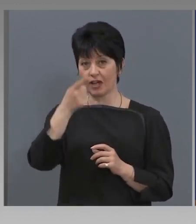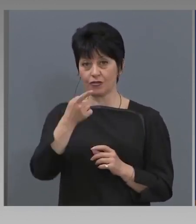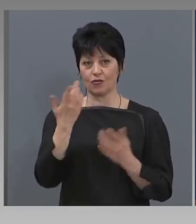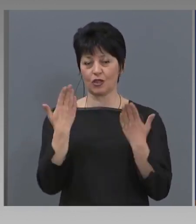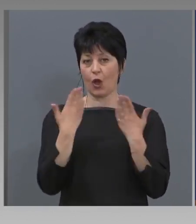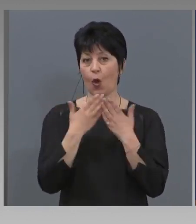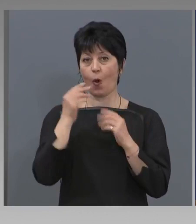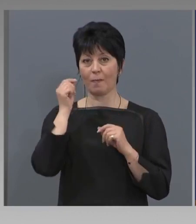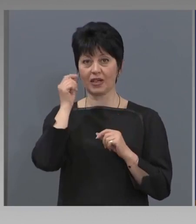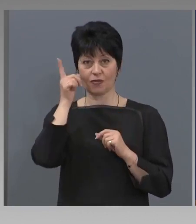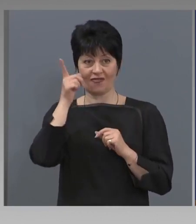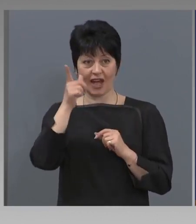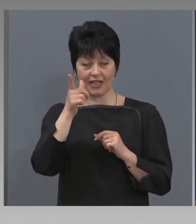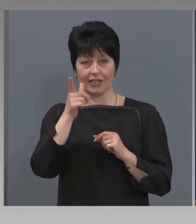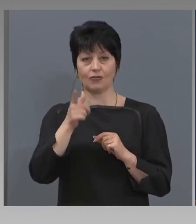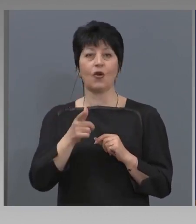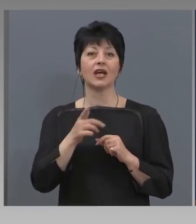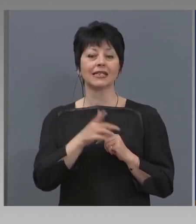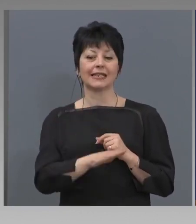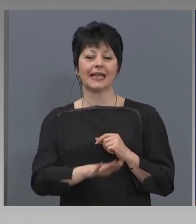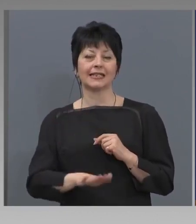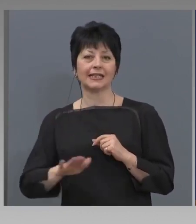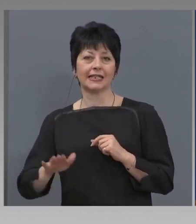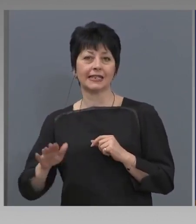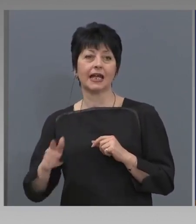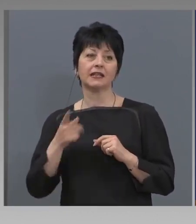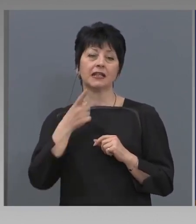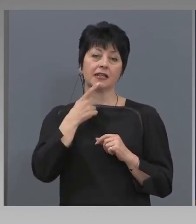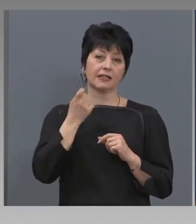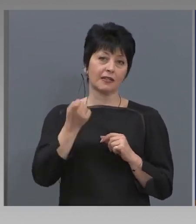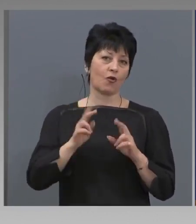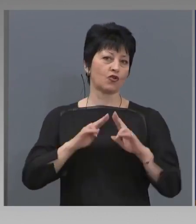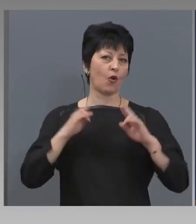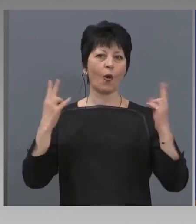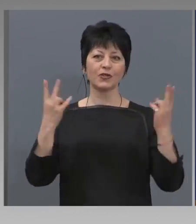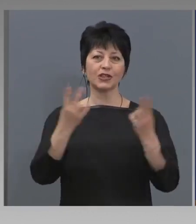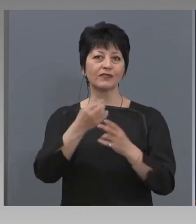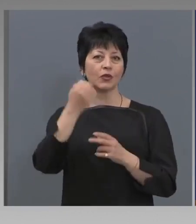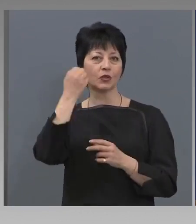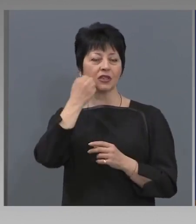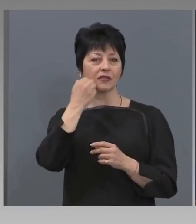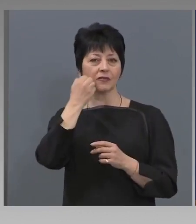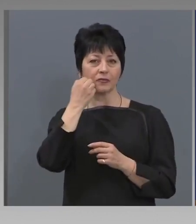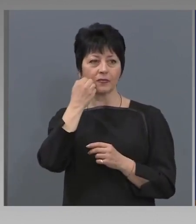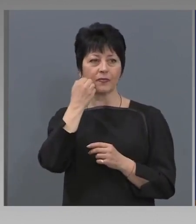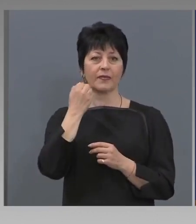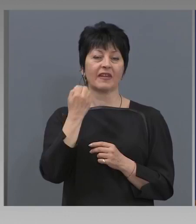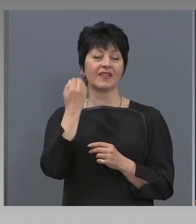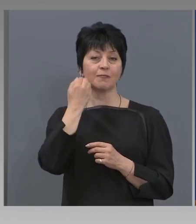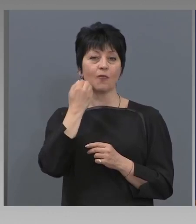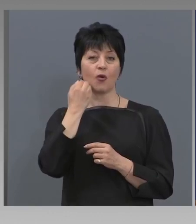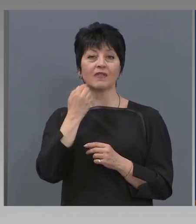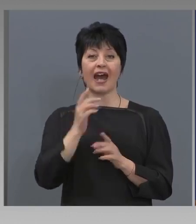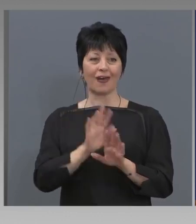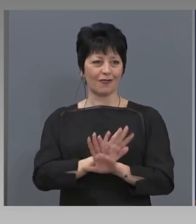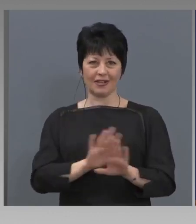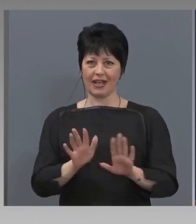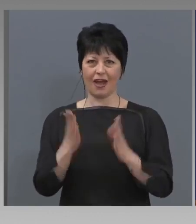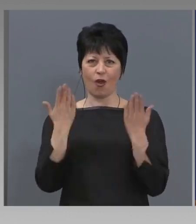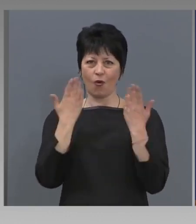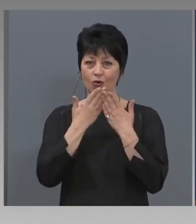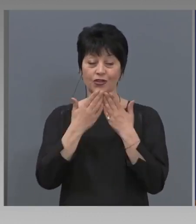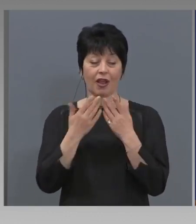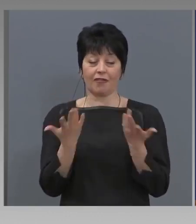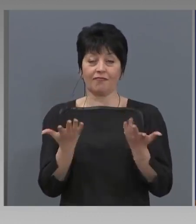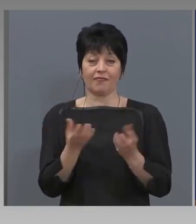след това обществото да може да се възползва от тяхната квалификация, без да са учили, това няма как да се случи. Така